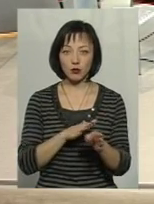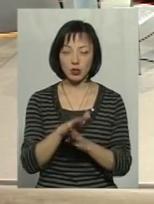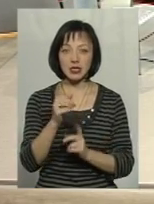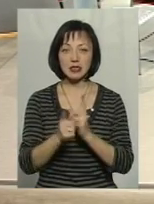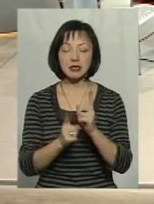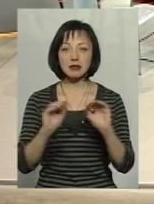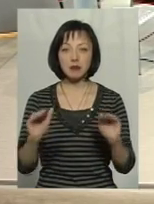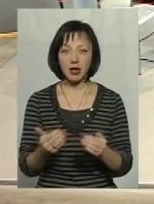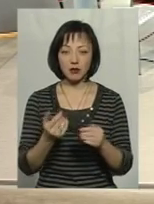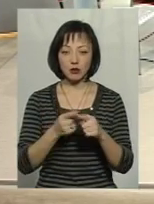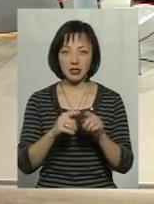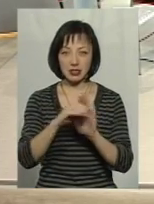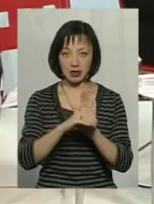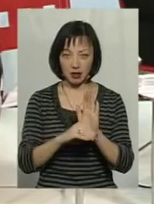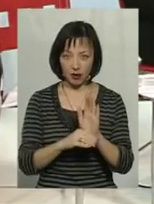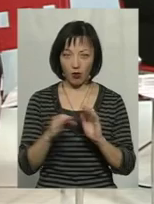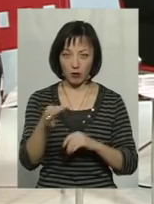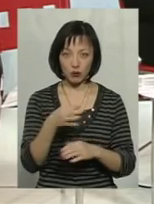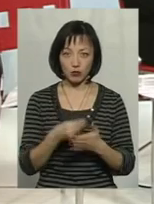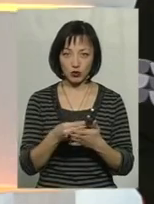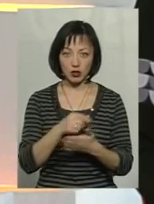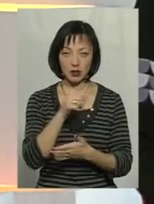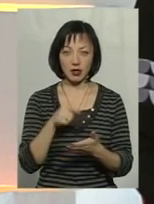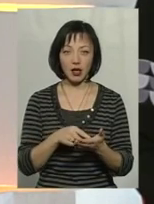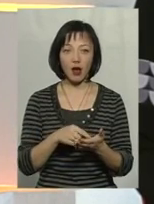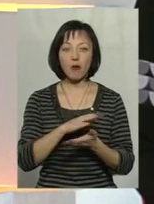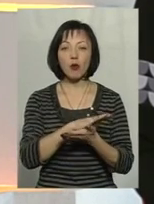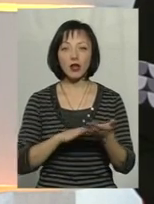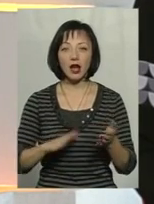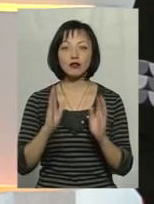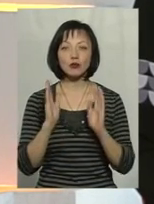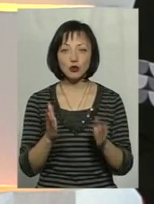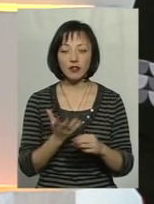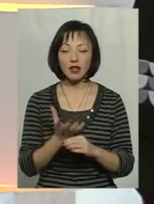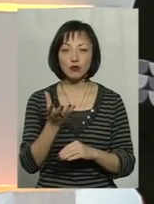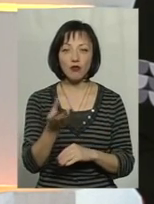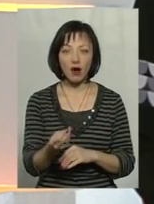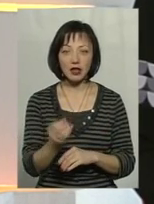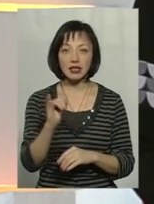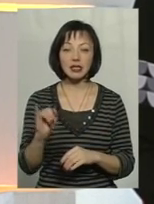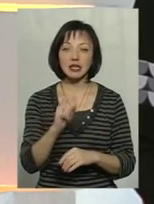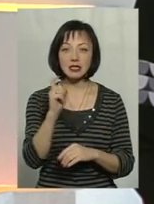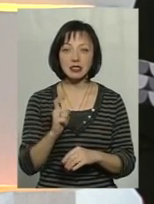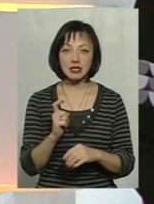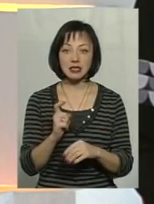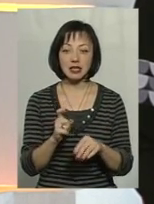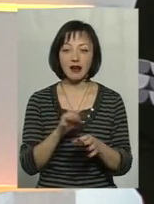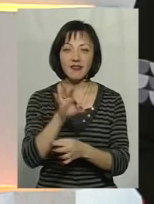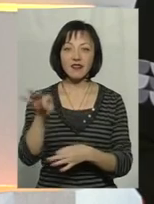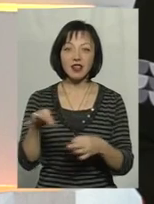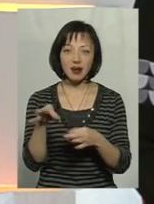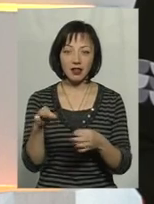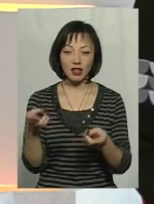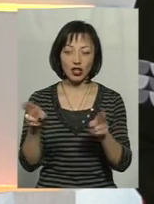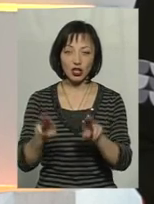зменшення по цих статтях в обласному бюджеті. Ну, вони в подальшому будуть фінансуватися із рільних лишків, тих